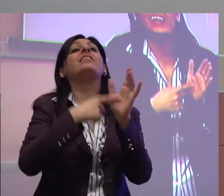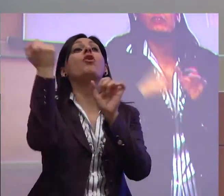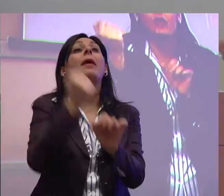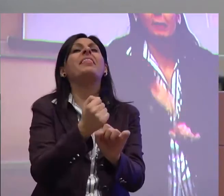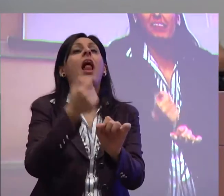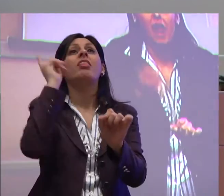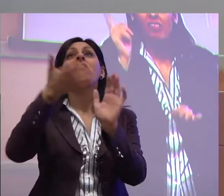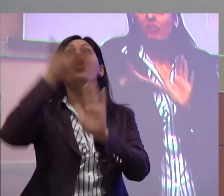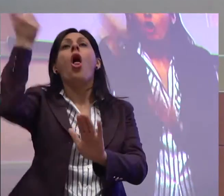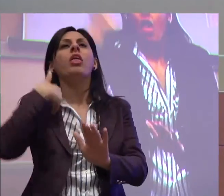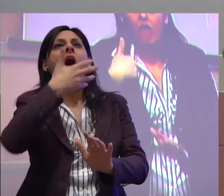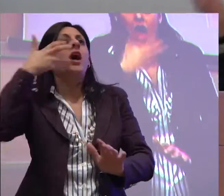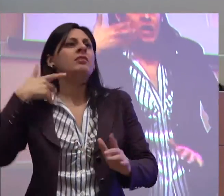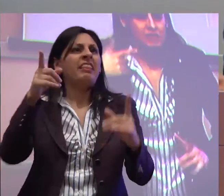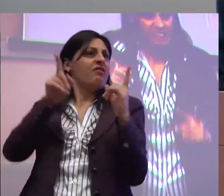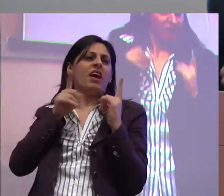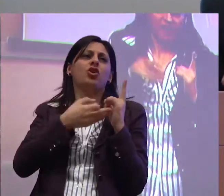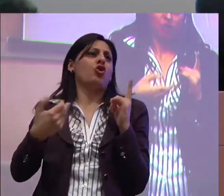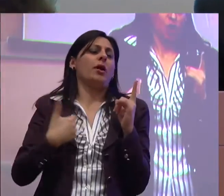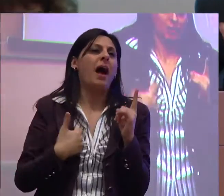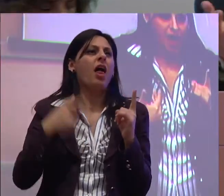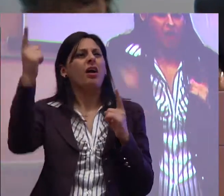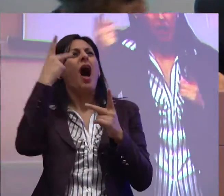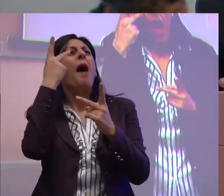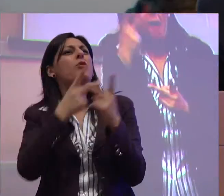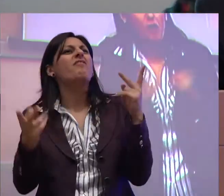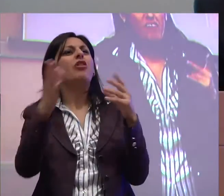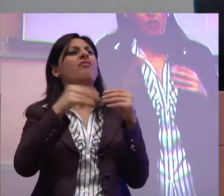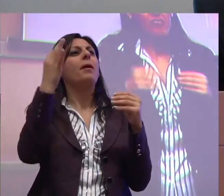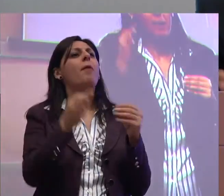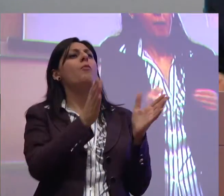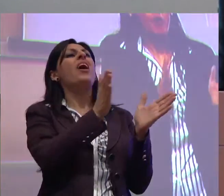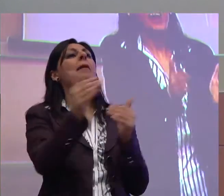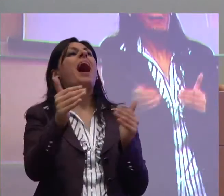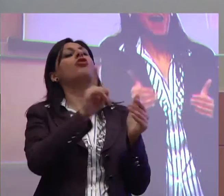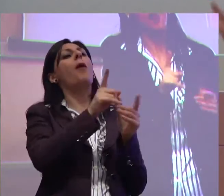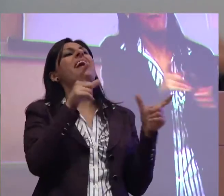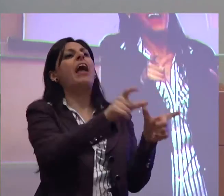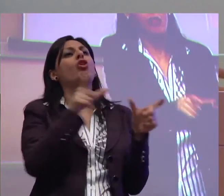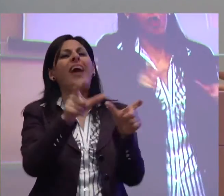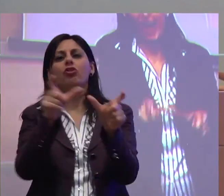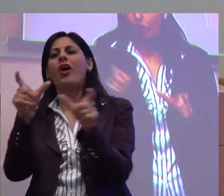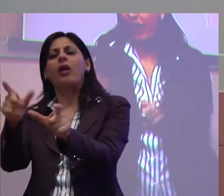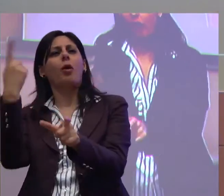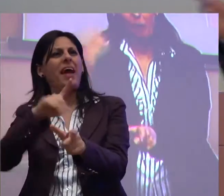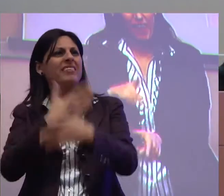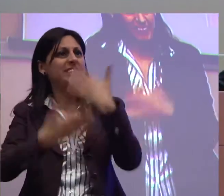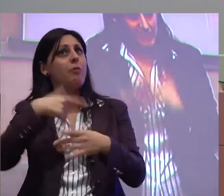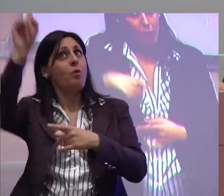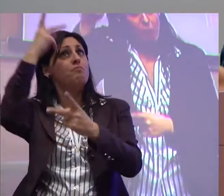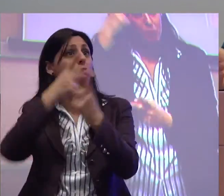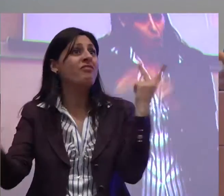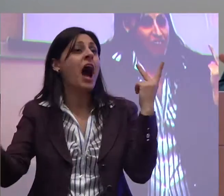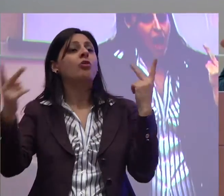per evitare che si andasse oltre, insomma avevano provato anche a fare il reparti ghetto per le persone con disabilità, non ce lo dimentichiamo, si